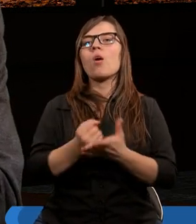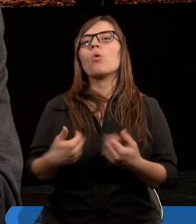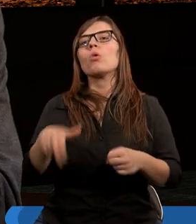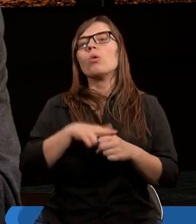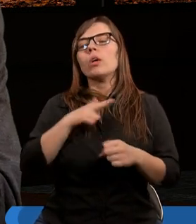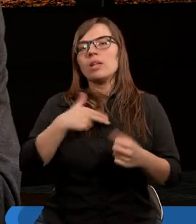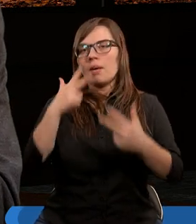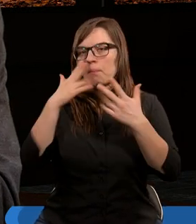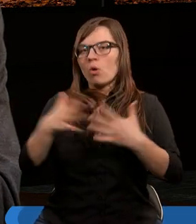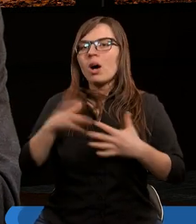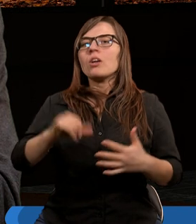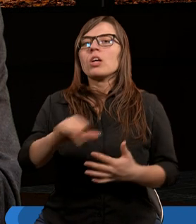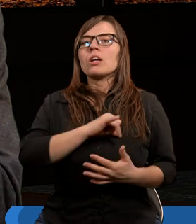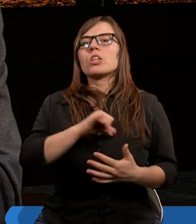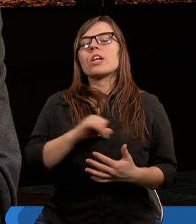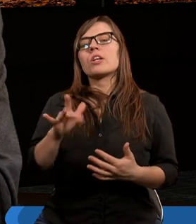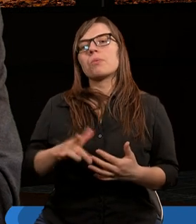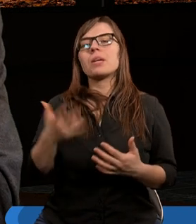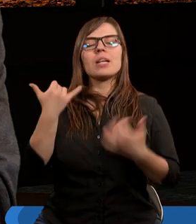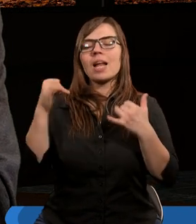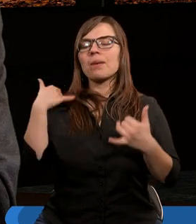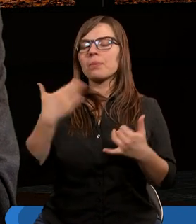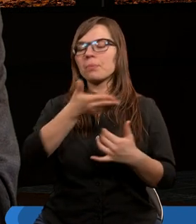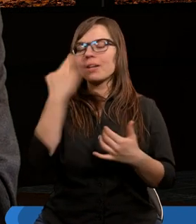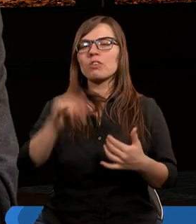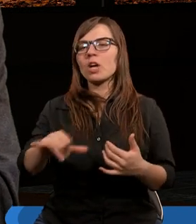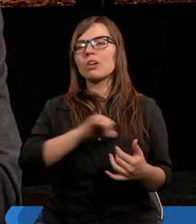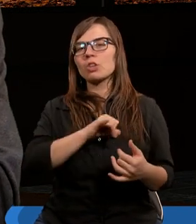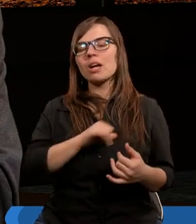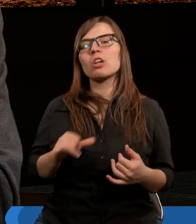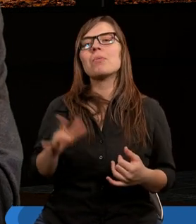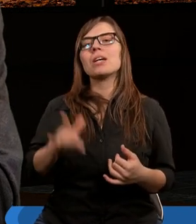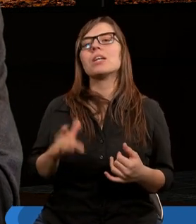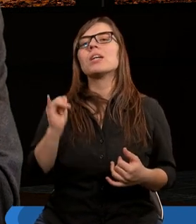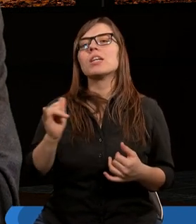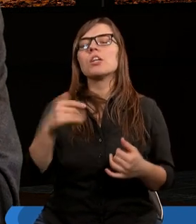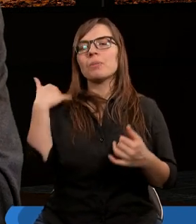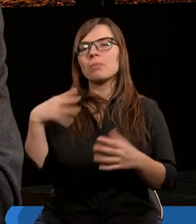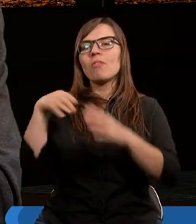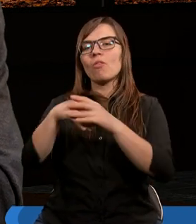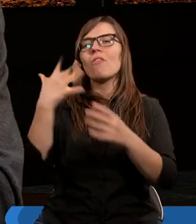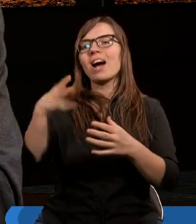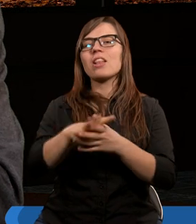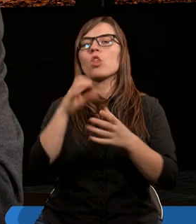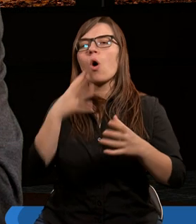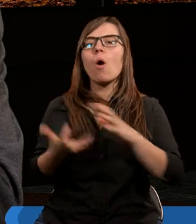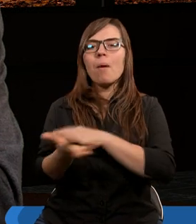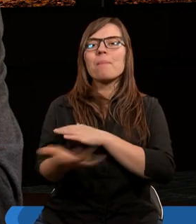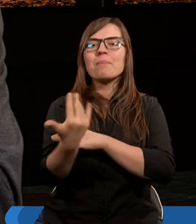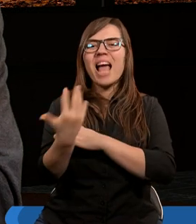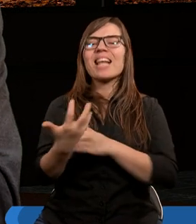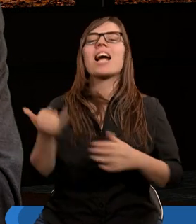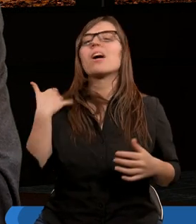który nam pokazuje, że grzeszymy. Bo inaczej byśmy nie wiedzieli, że grzeszymy, byśmy włożyli rękę do pieca, by nas